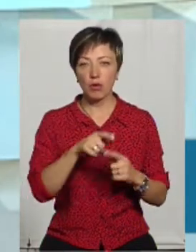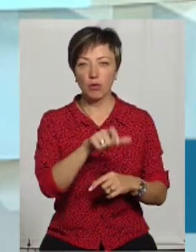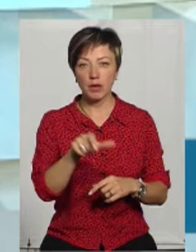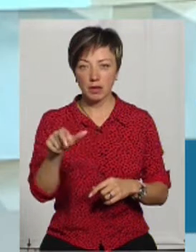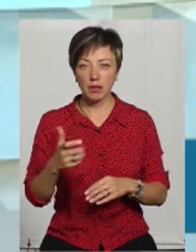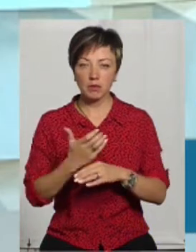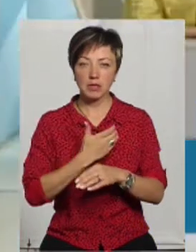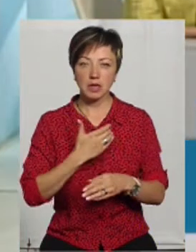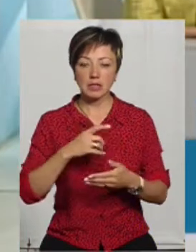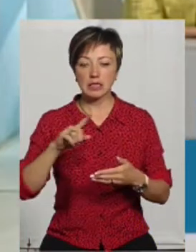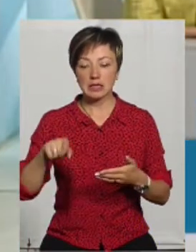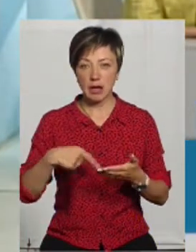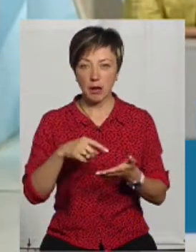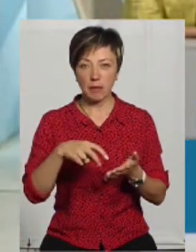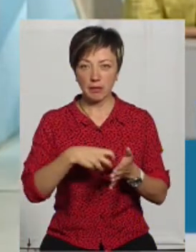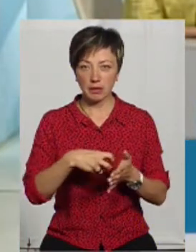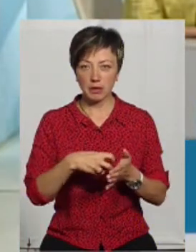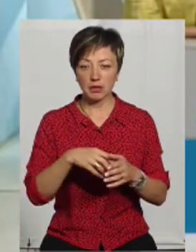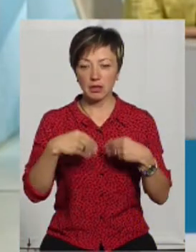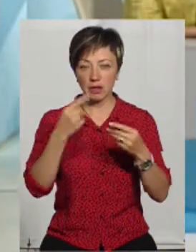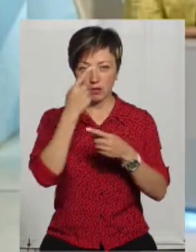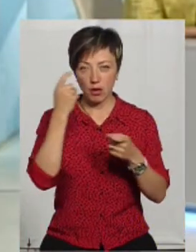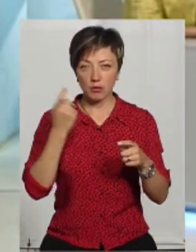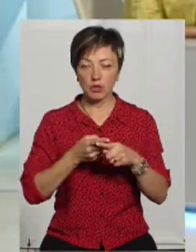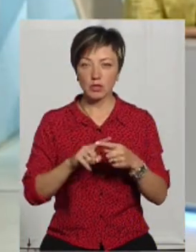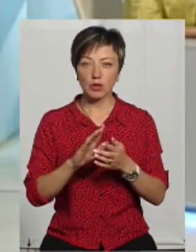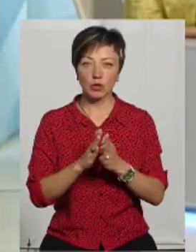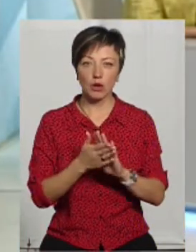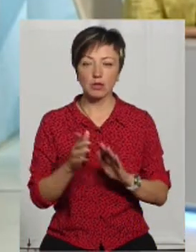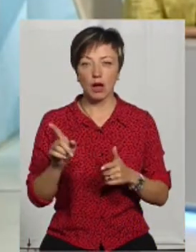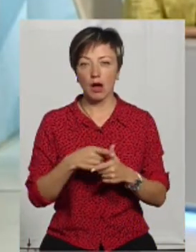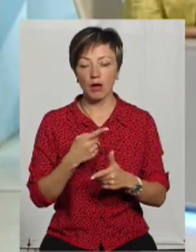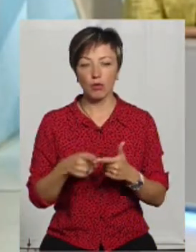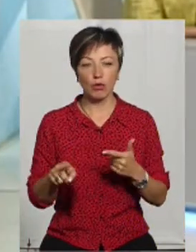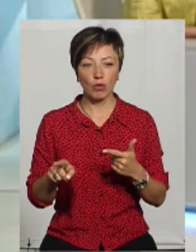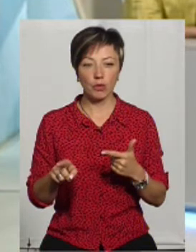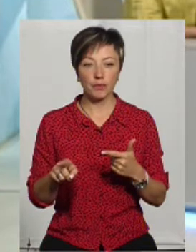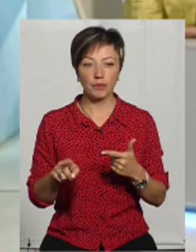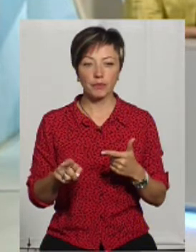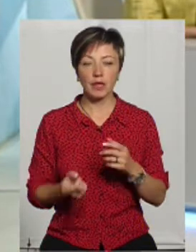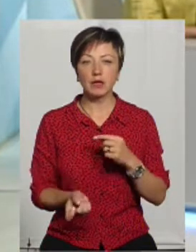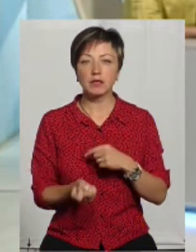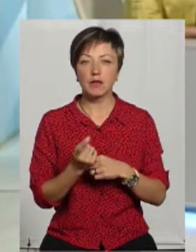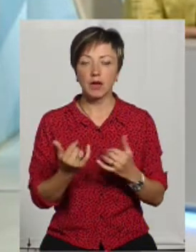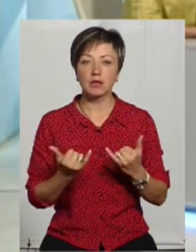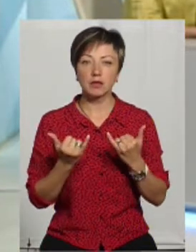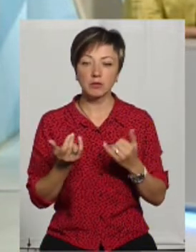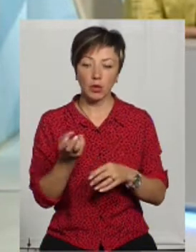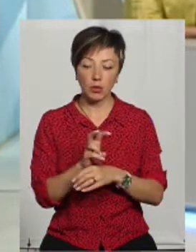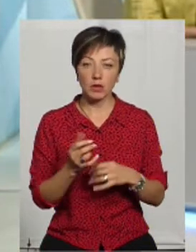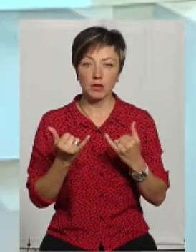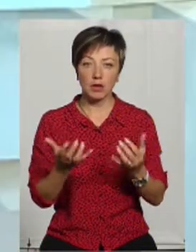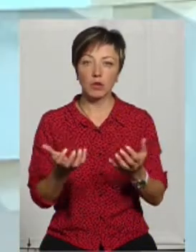до нас надсилають запити щодо надання інформації по даної ситуації або з'являються для отримання